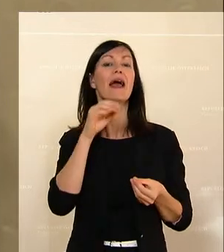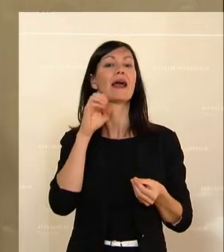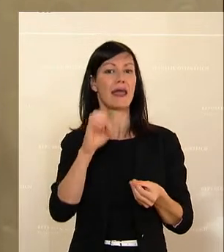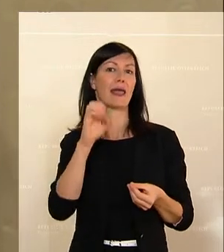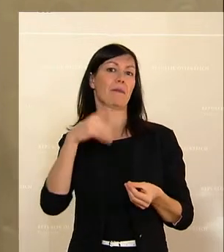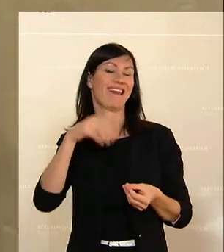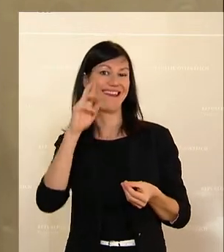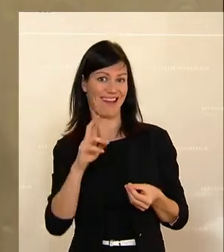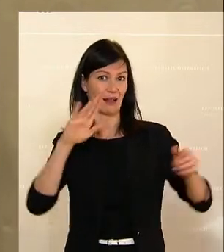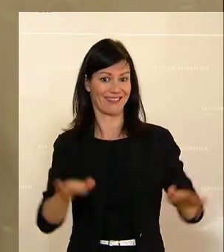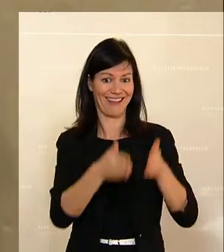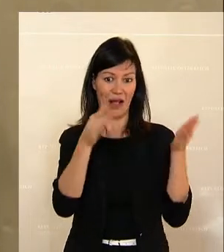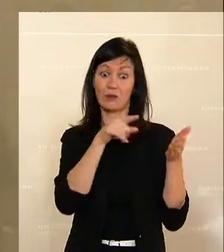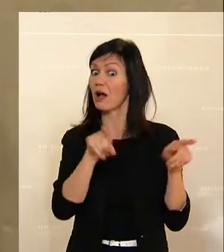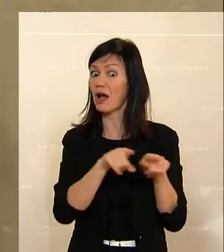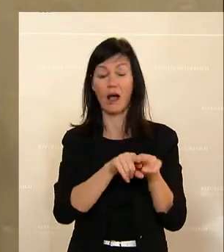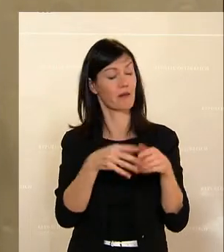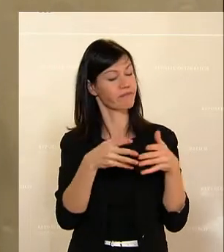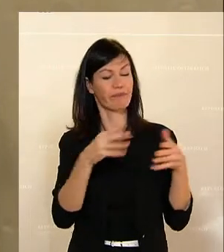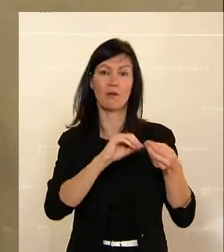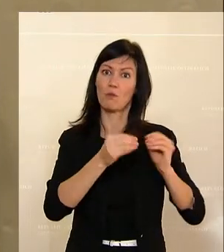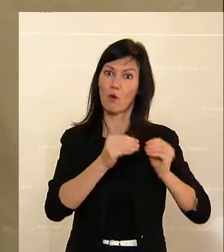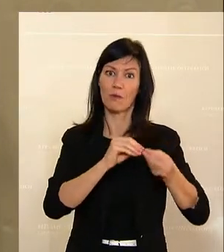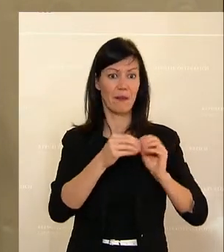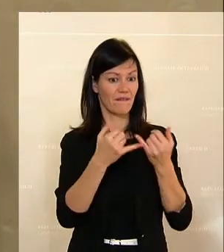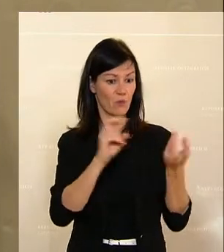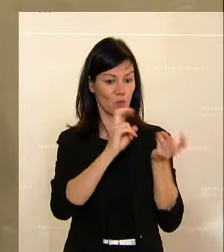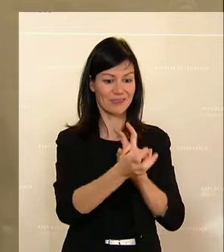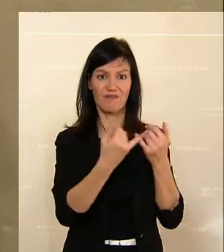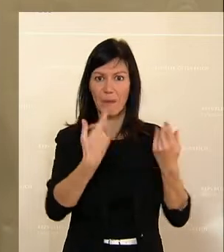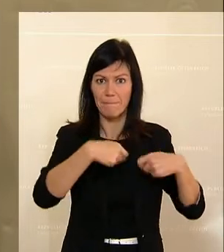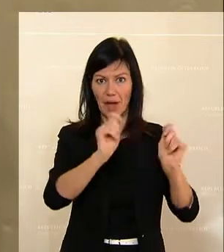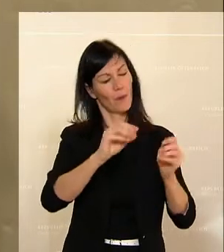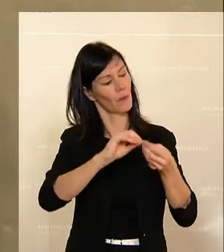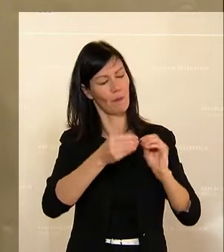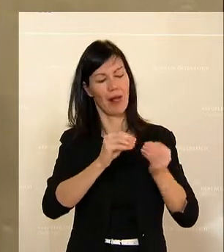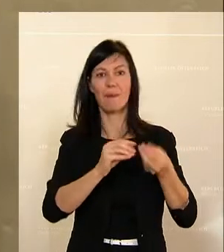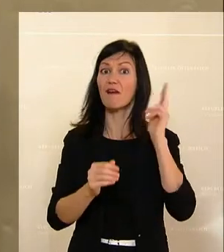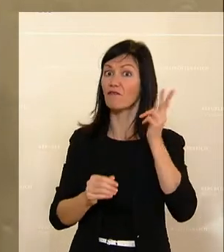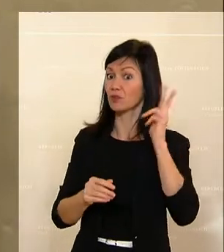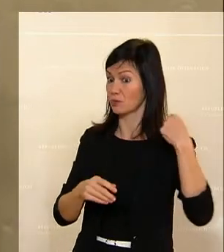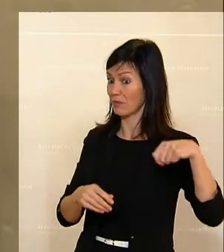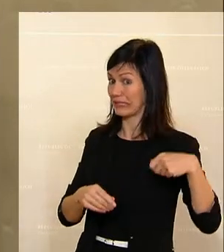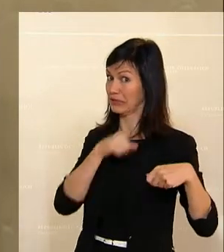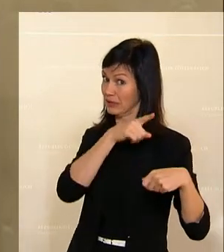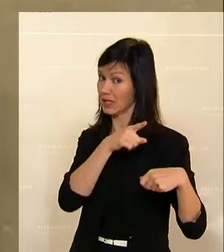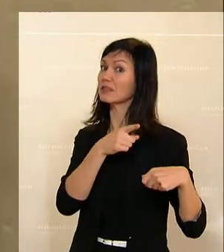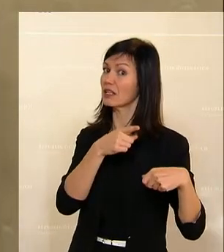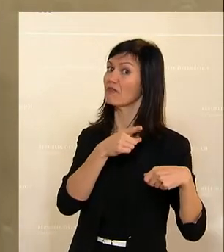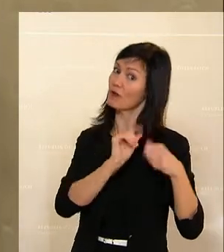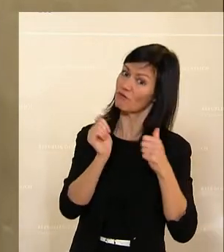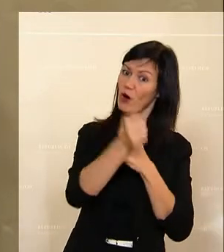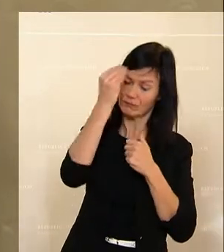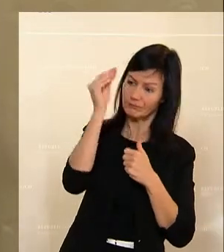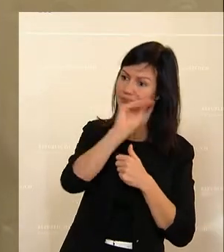gestern ausgeführt, hat ein großes Problem in der Umsetzung und im Bau. Und jetzt hat der französische Präsident auch angekündigt, dass